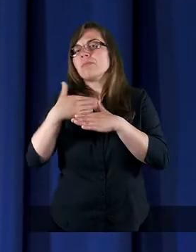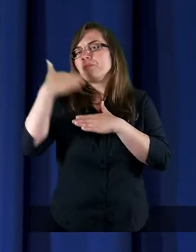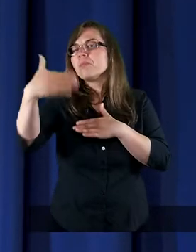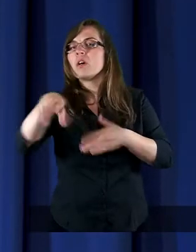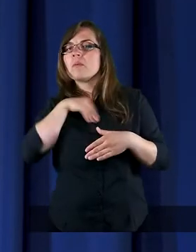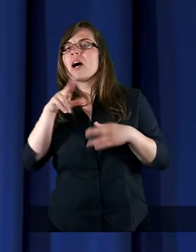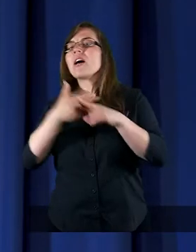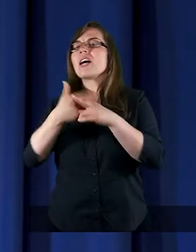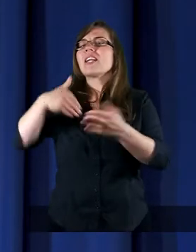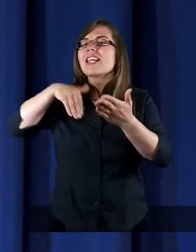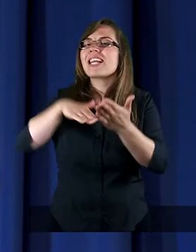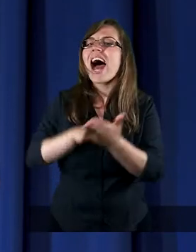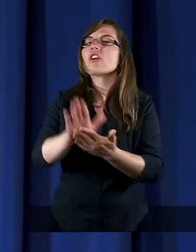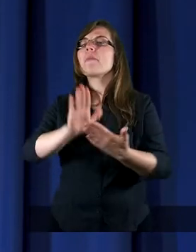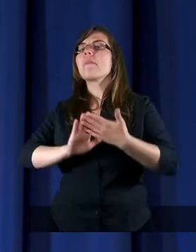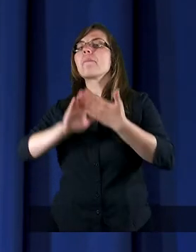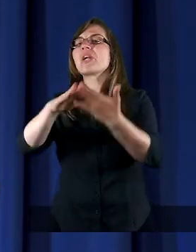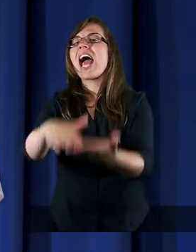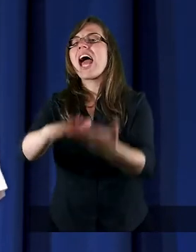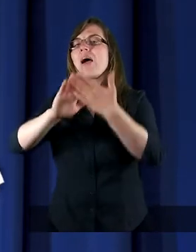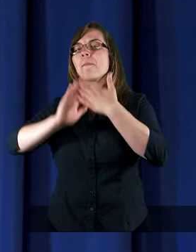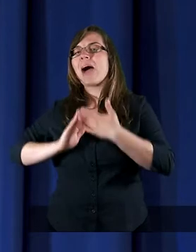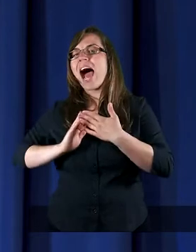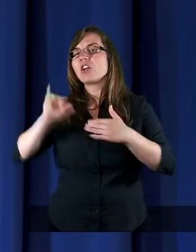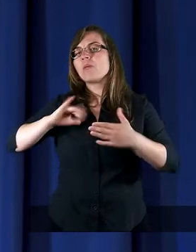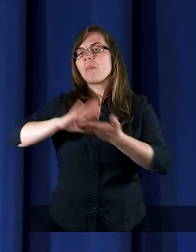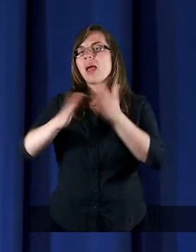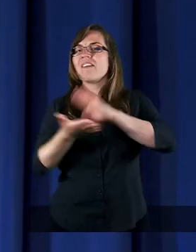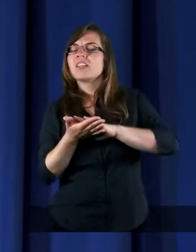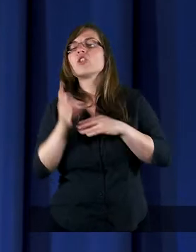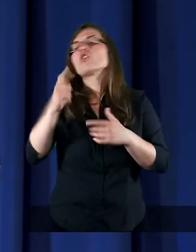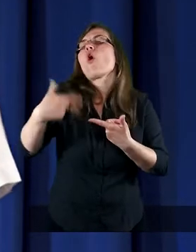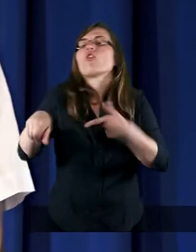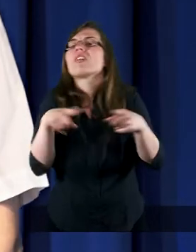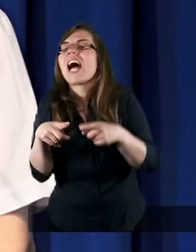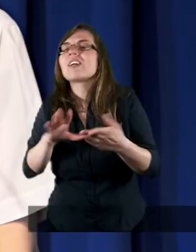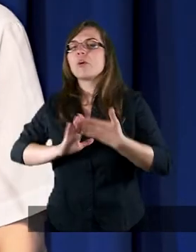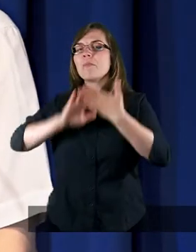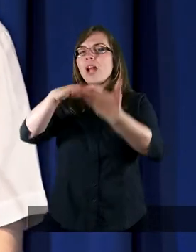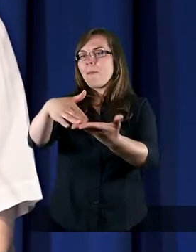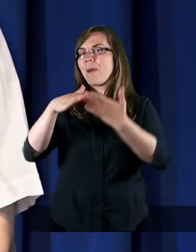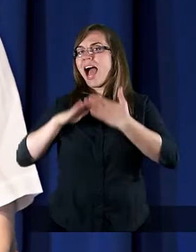kiedy zaczniemy przebaczać. I znów pytanie, co to znaczy zacząć przebaczać?